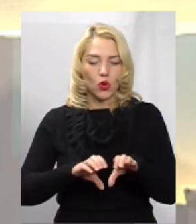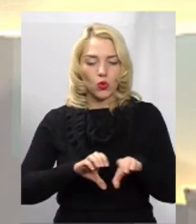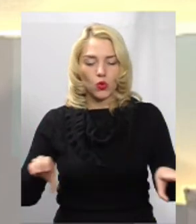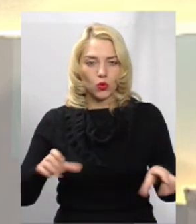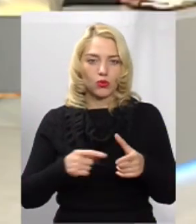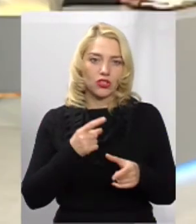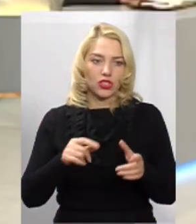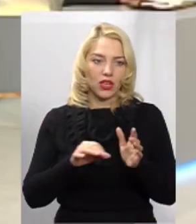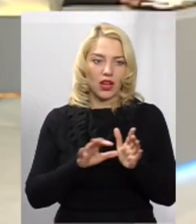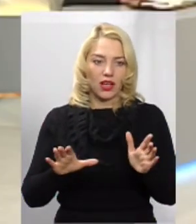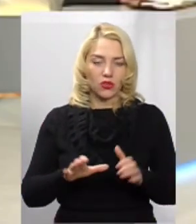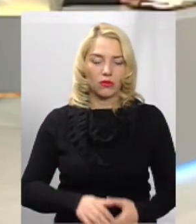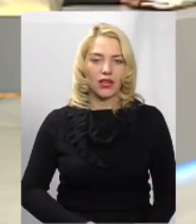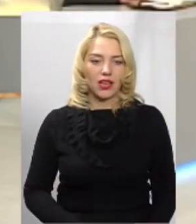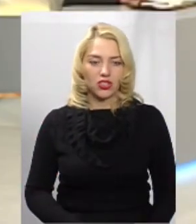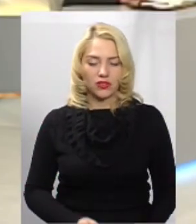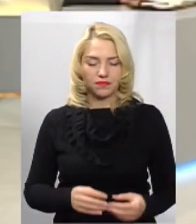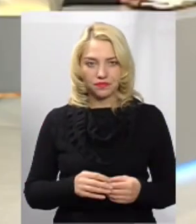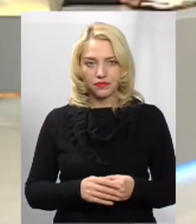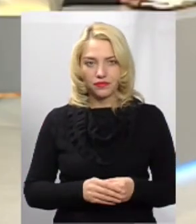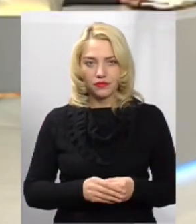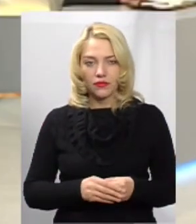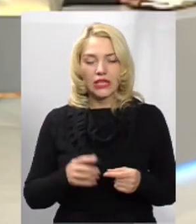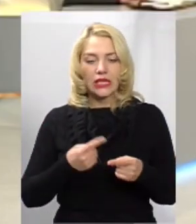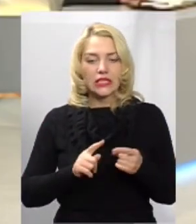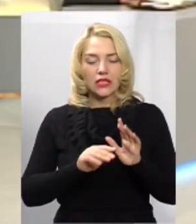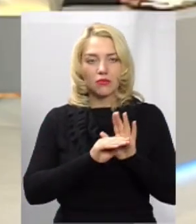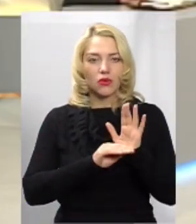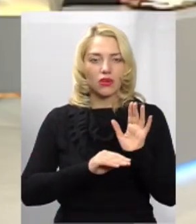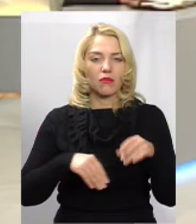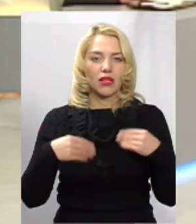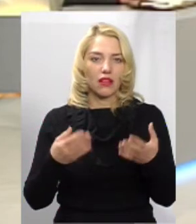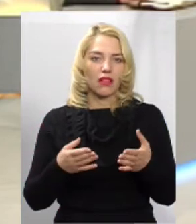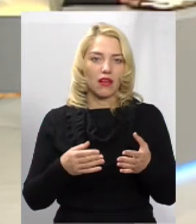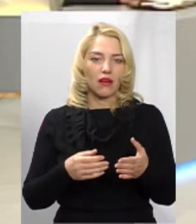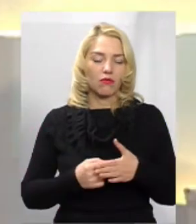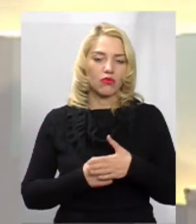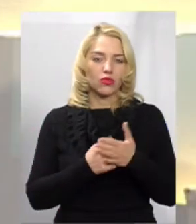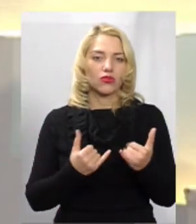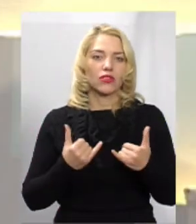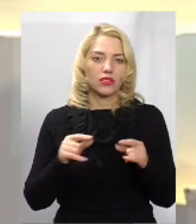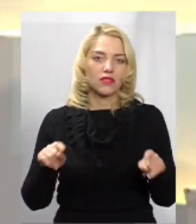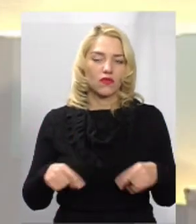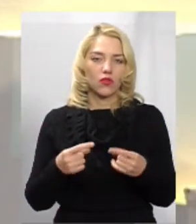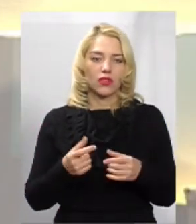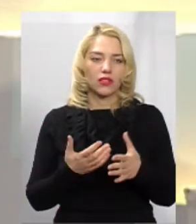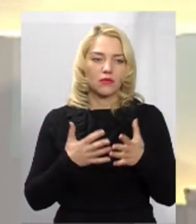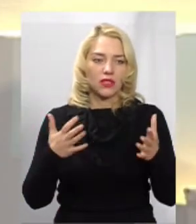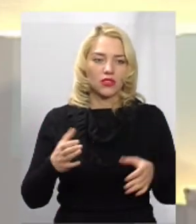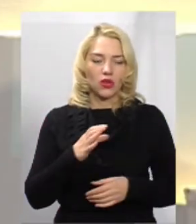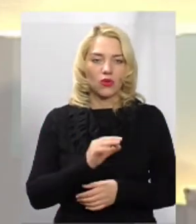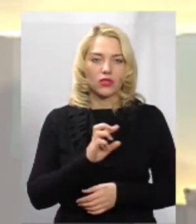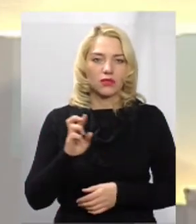електромережі. В принципі, ця програма дала поштовх до створення все більше і більше ОСВБ